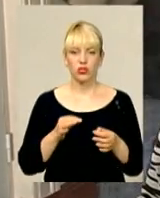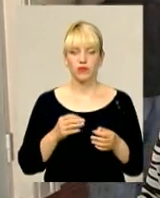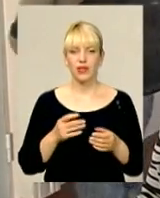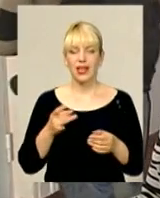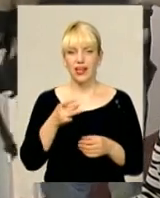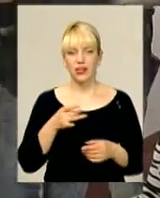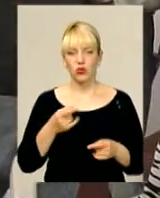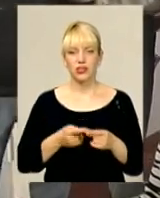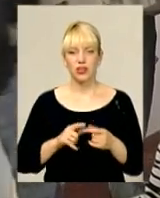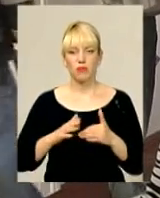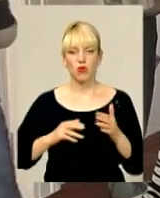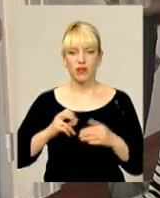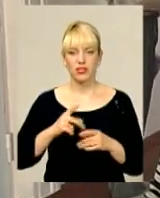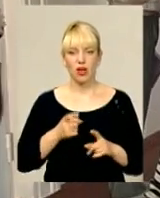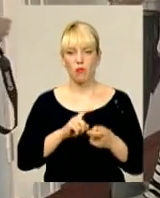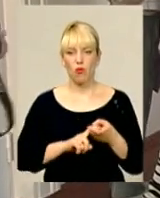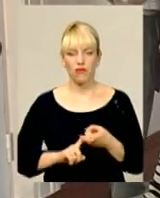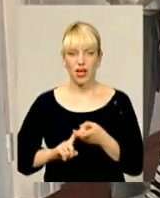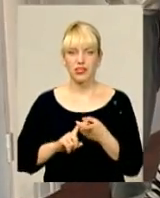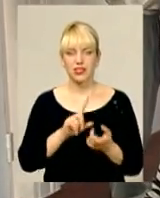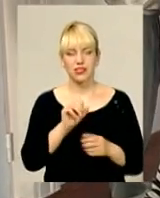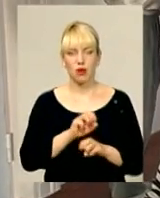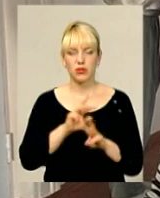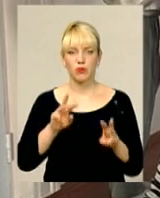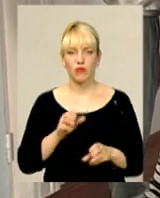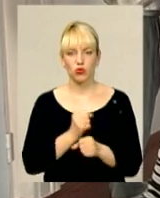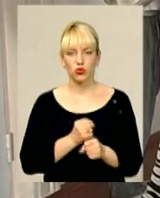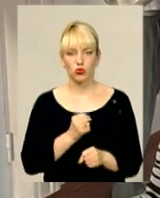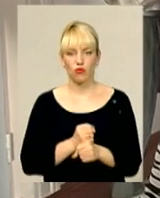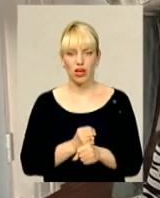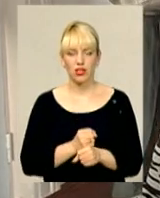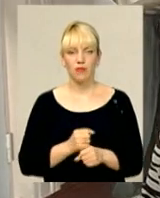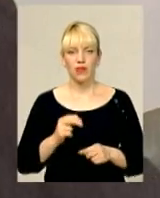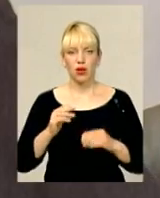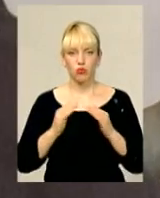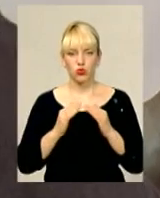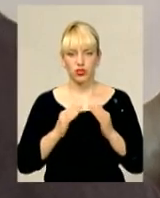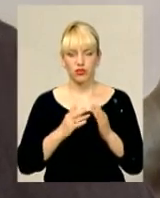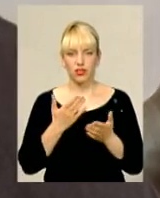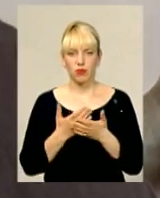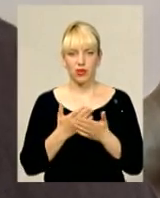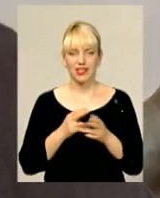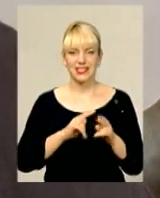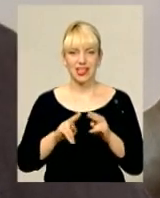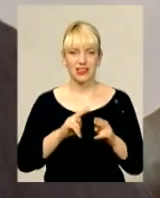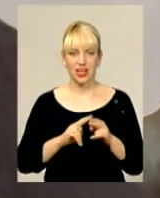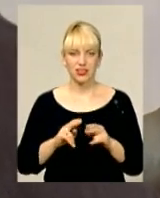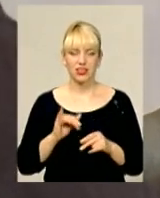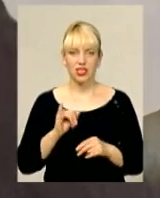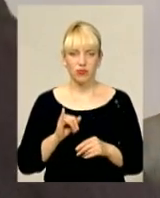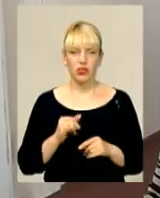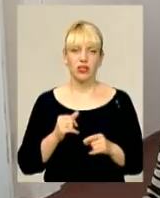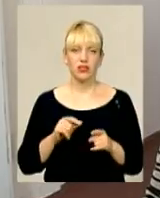Це професії, пов'язані із забезпеченням функціонування будівель, наприклад, сантехніки. І,